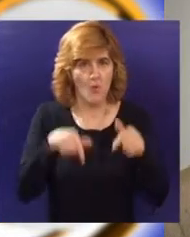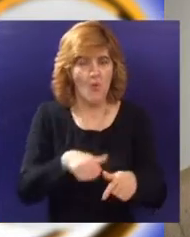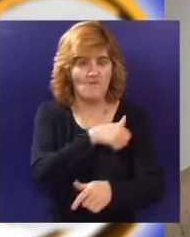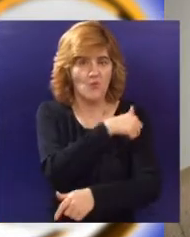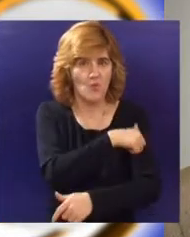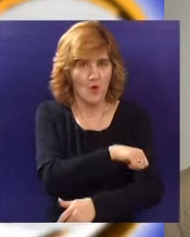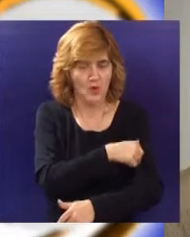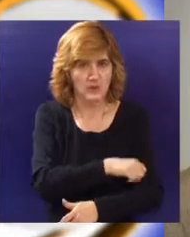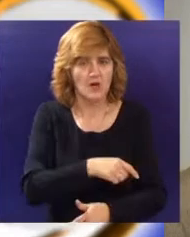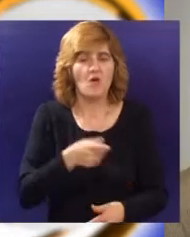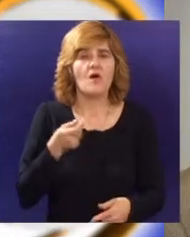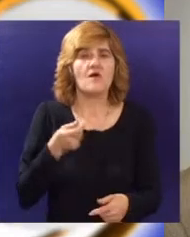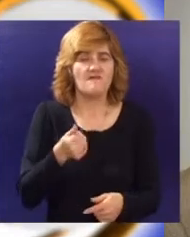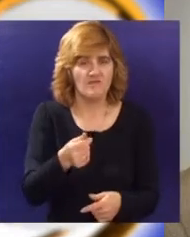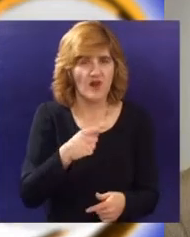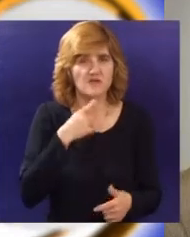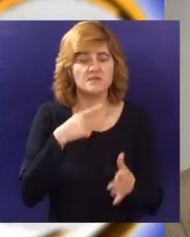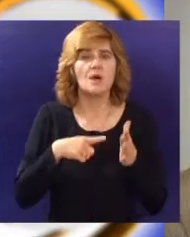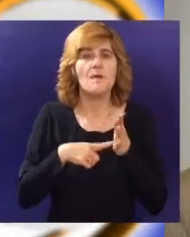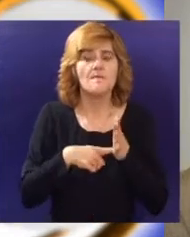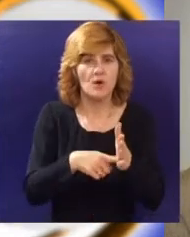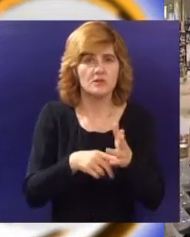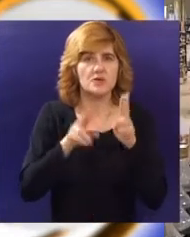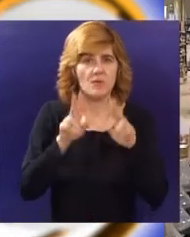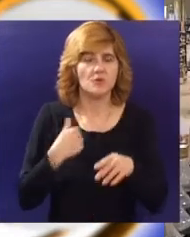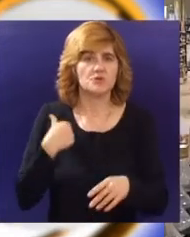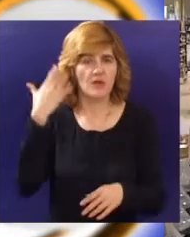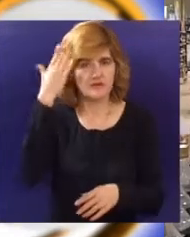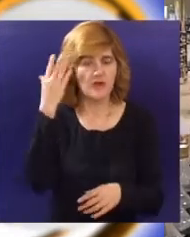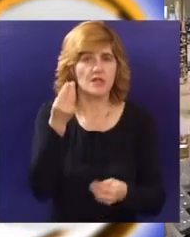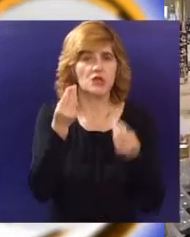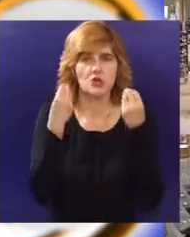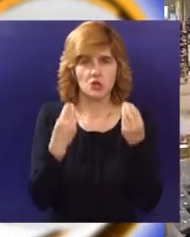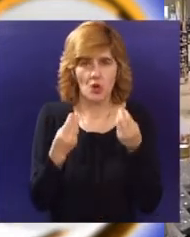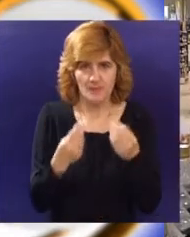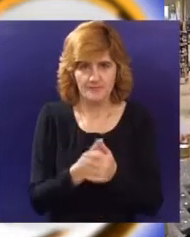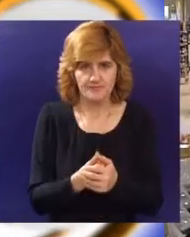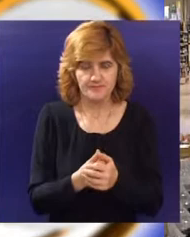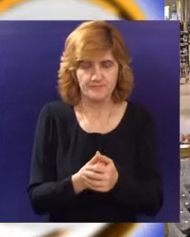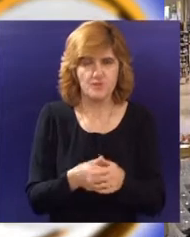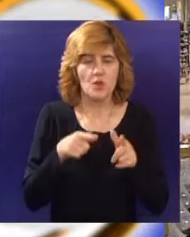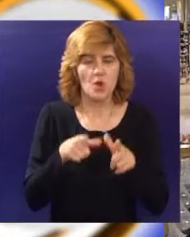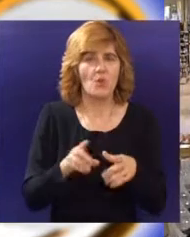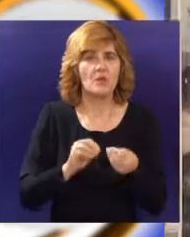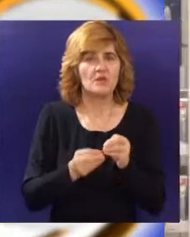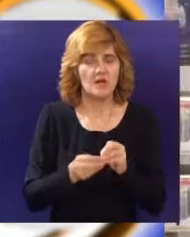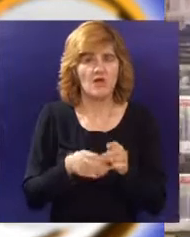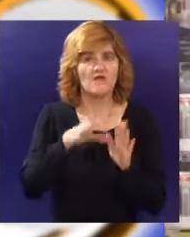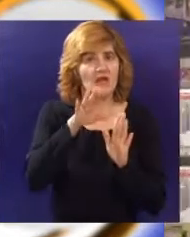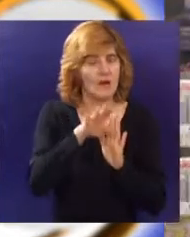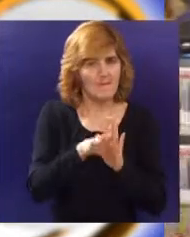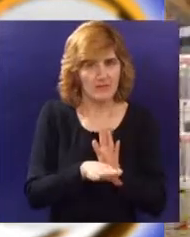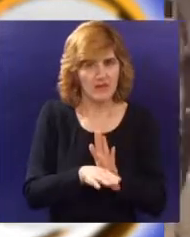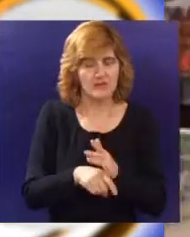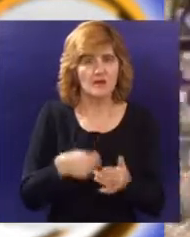finansijski i naturalni pokazatelji u biljnoj proizvodni mogu smatrati dobrima. Fizički objem prometa u trgovini i dalje pada. Posebno zabrinjava